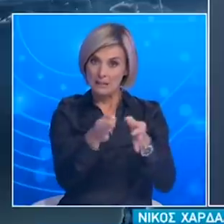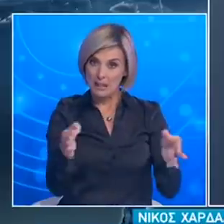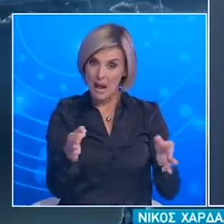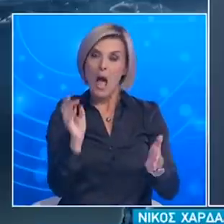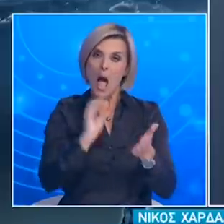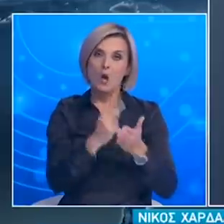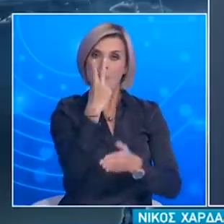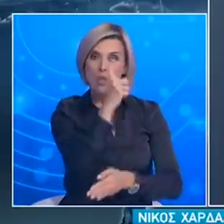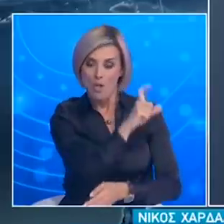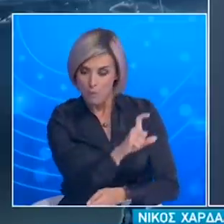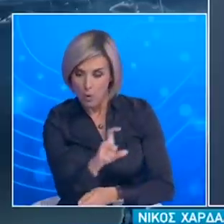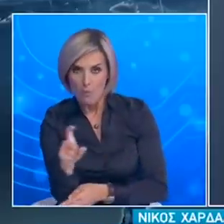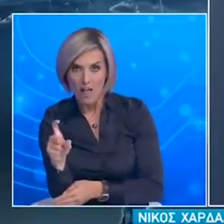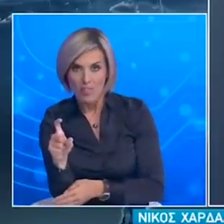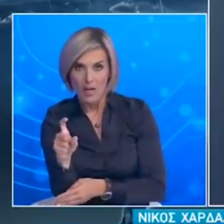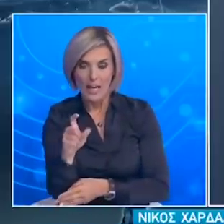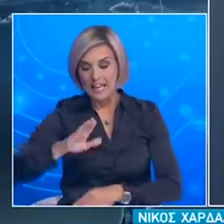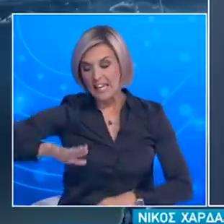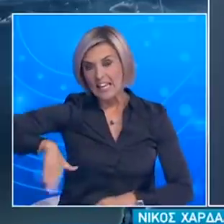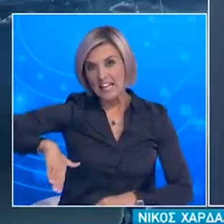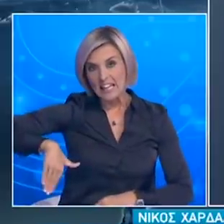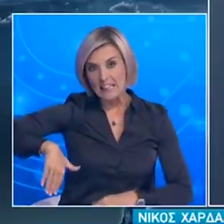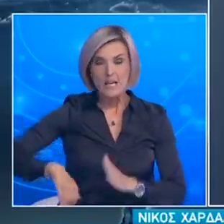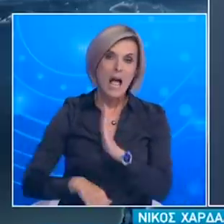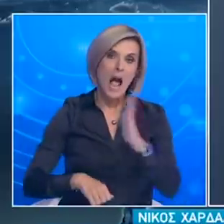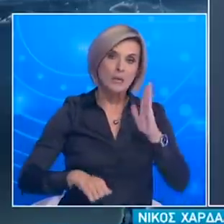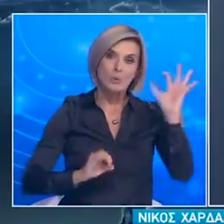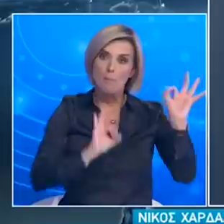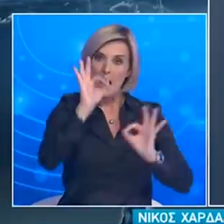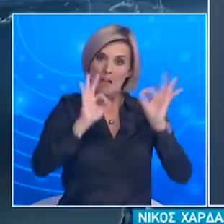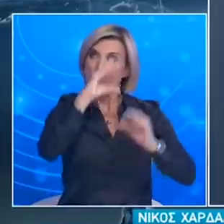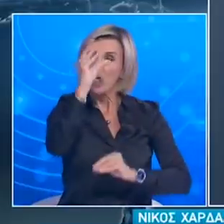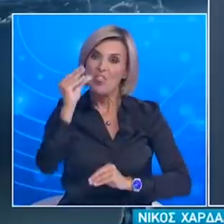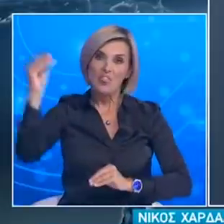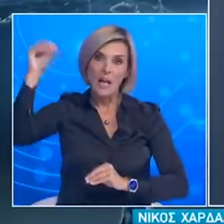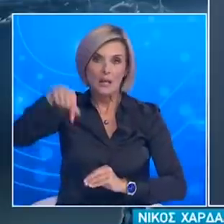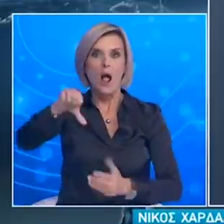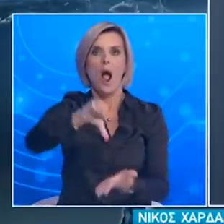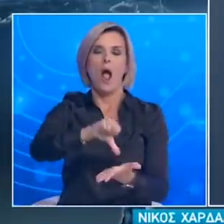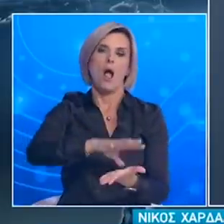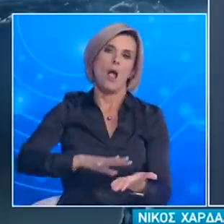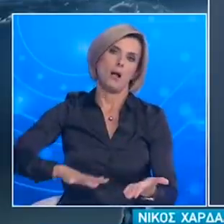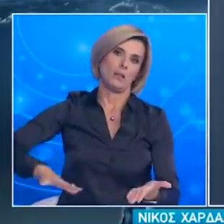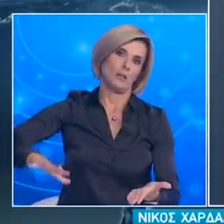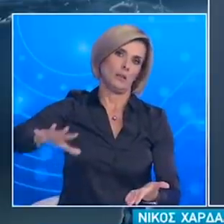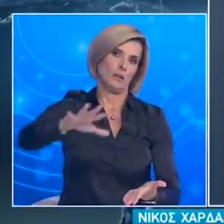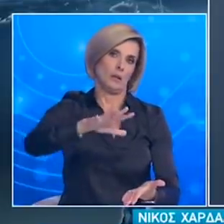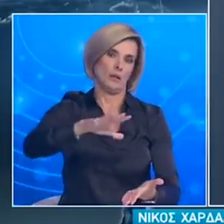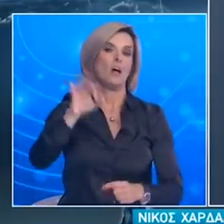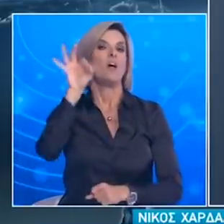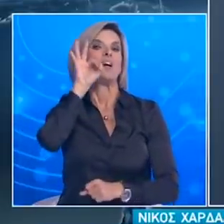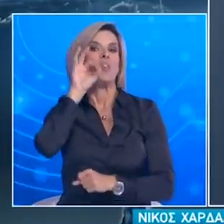ακόμα εβδομάδες στις περιφέρειες Κρήτης, Ανατολικής Μακεδονίας και Θράκης και Αττικής καθώς και στις περιφερειακές ενότητες